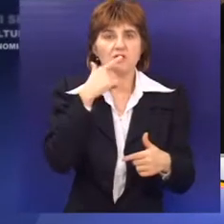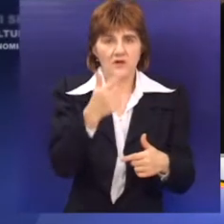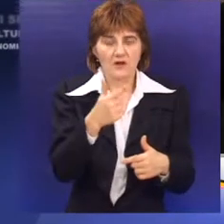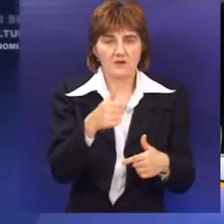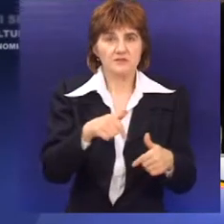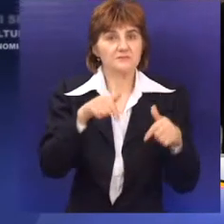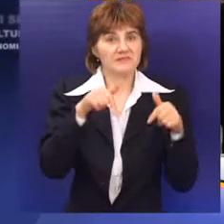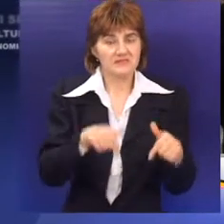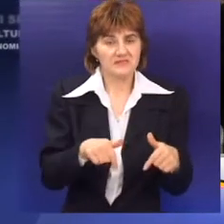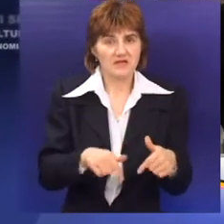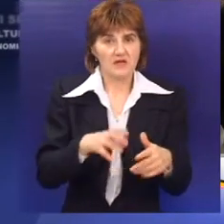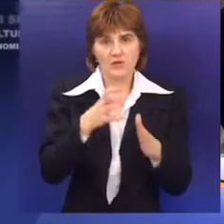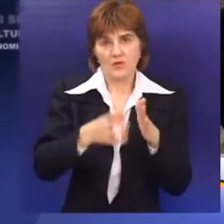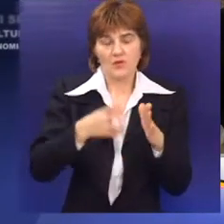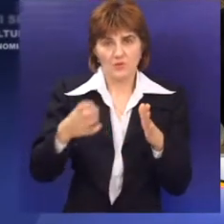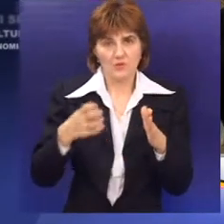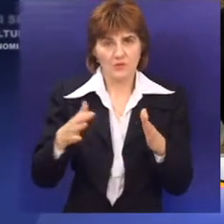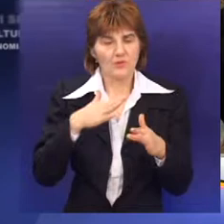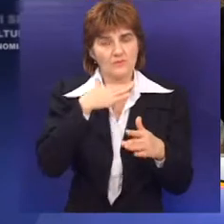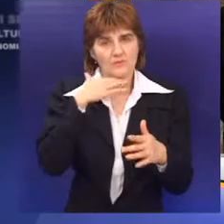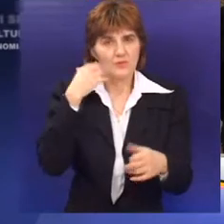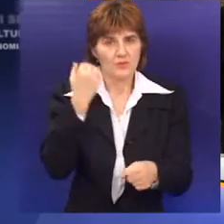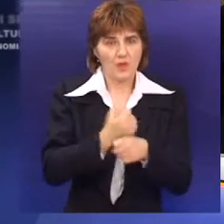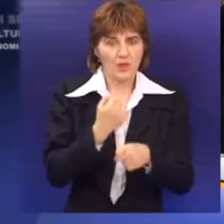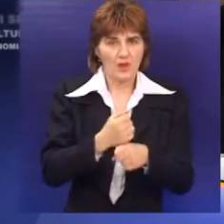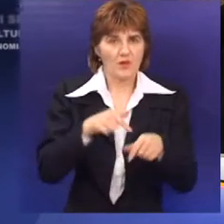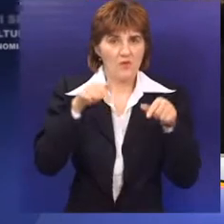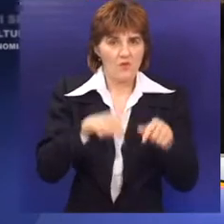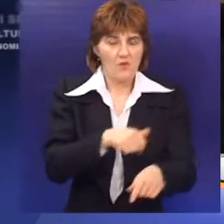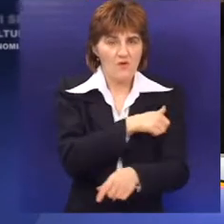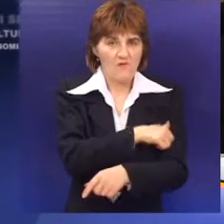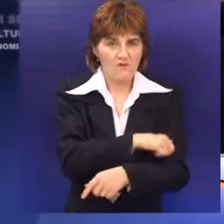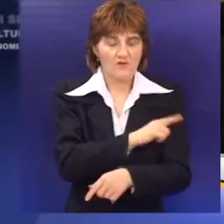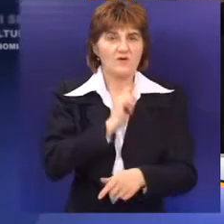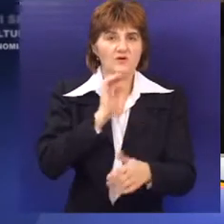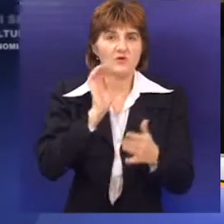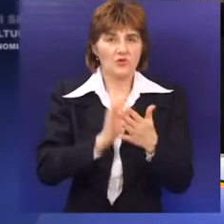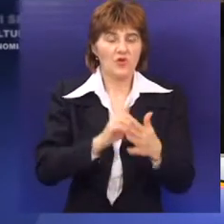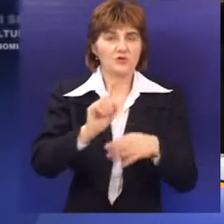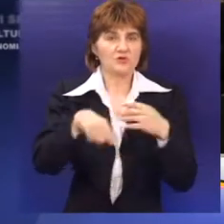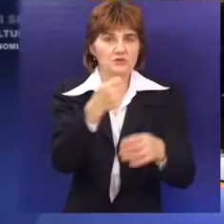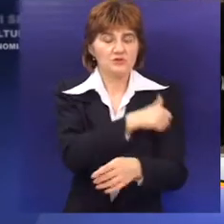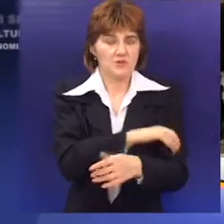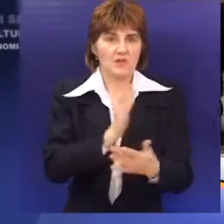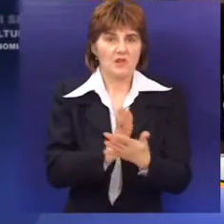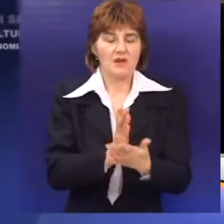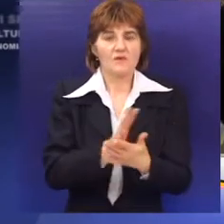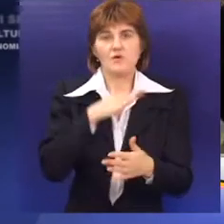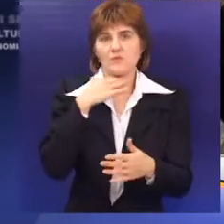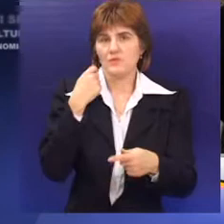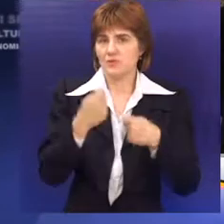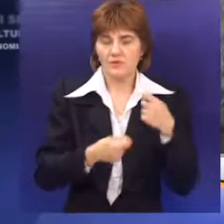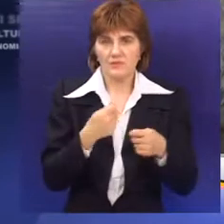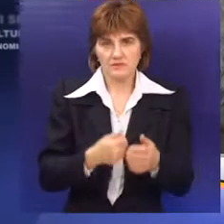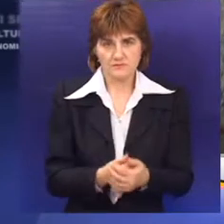smo u toku prethodnih godina, u toku ove godine, narošto s trećih godina, će biti mnogo toga urađeno, iako možda